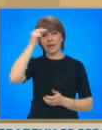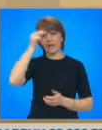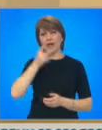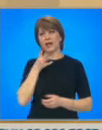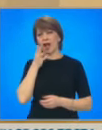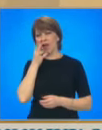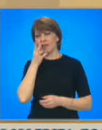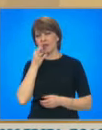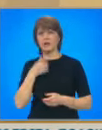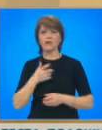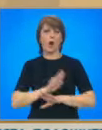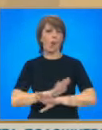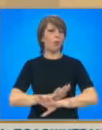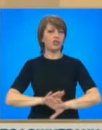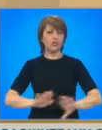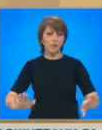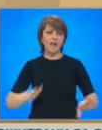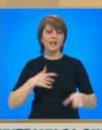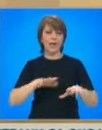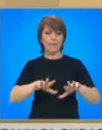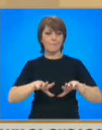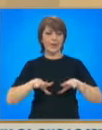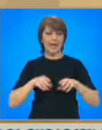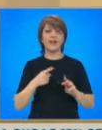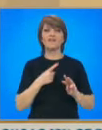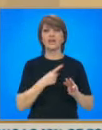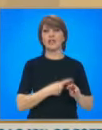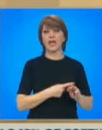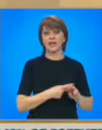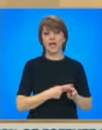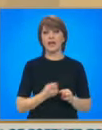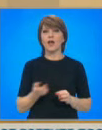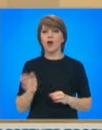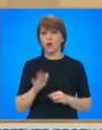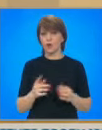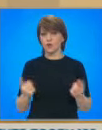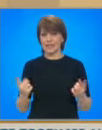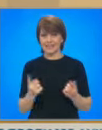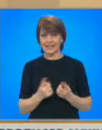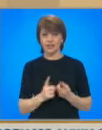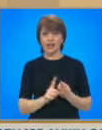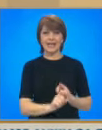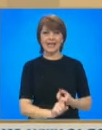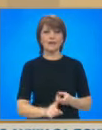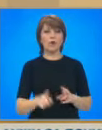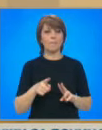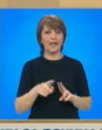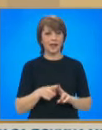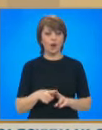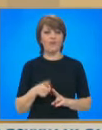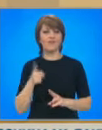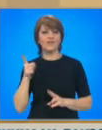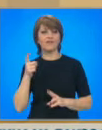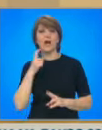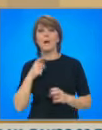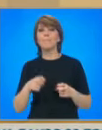за своята готовност да бъде прията в Шенген. Още за срещите на Кирил Петков в Брюксел и от кого